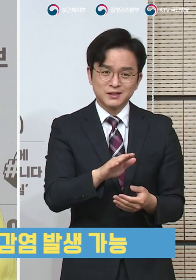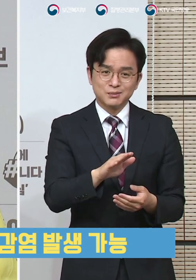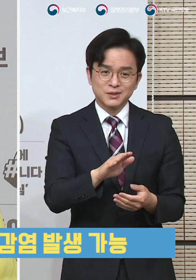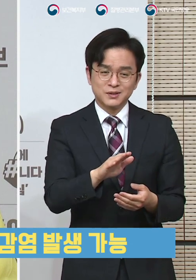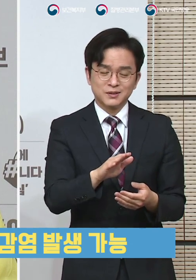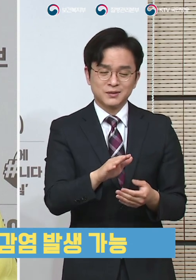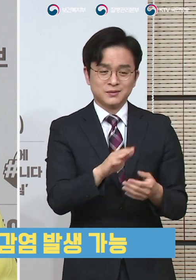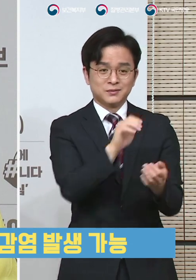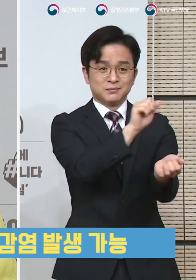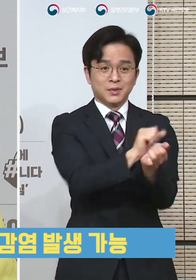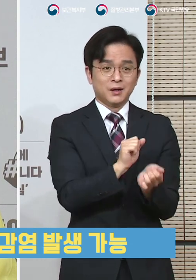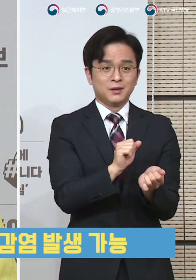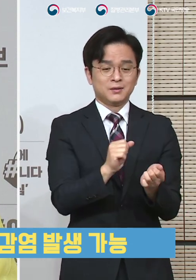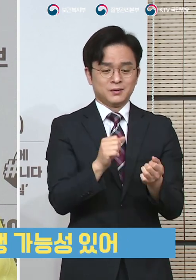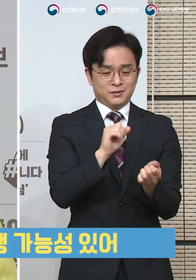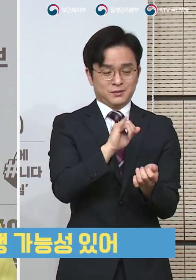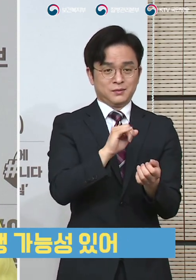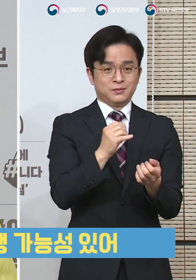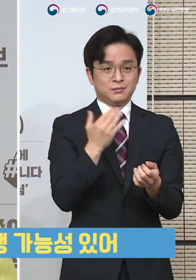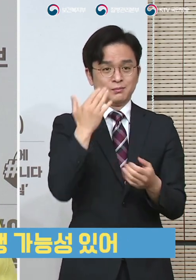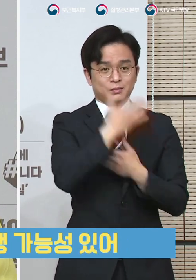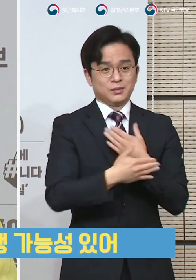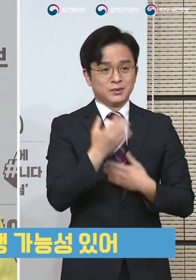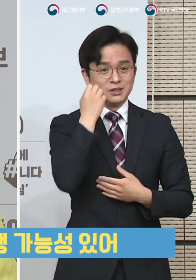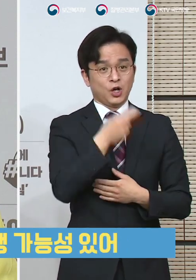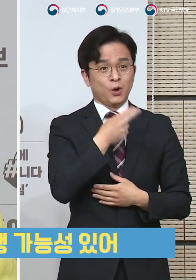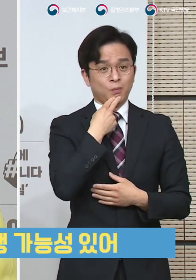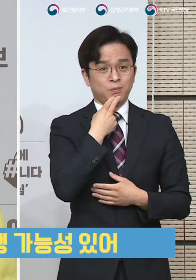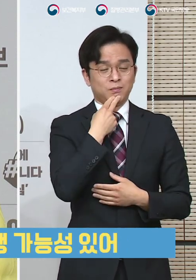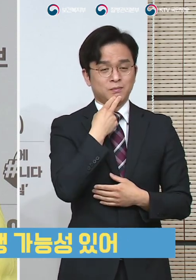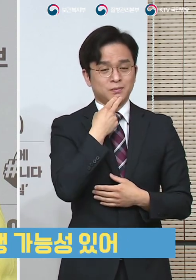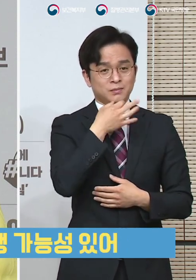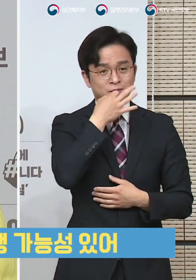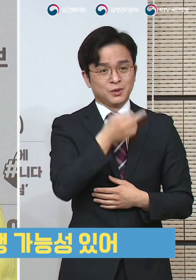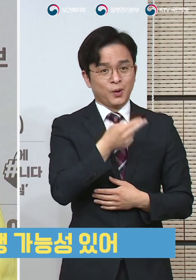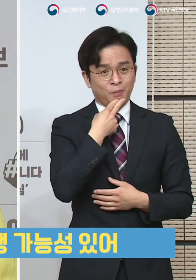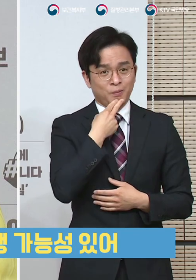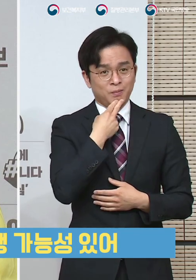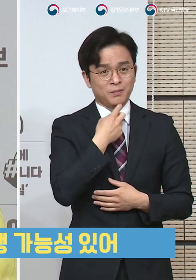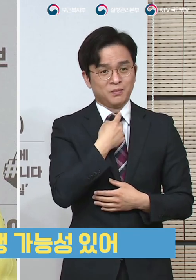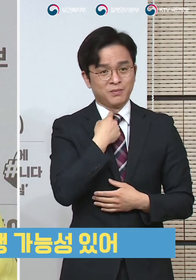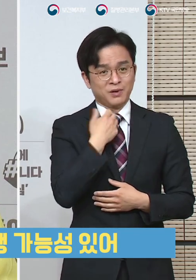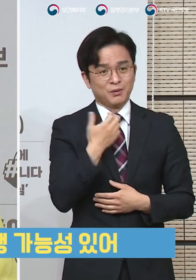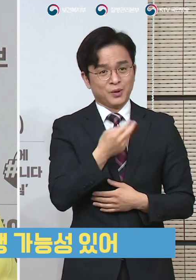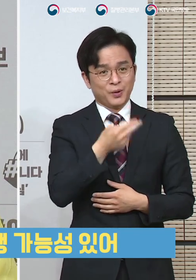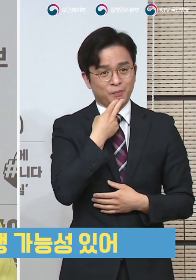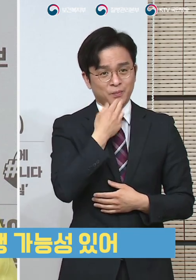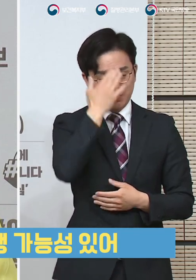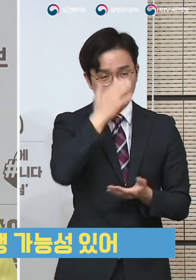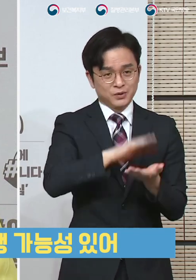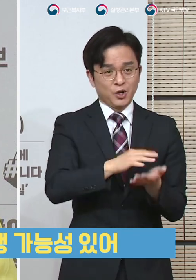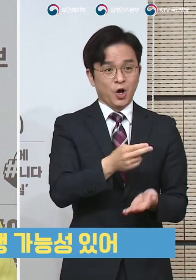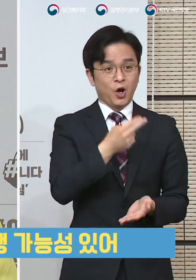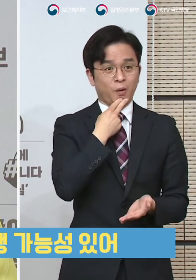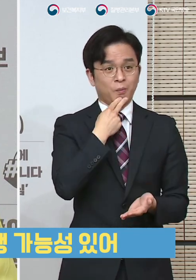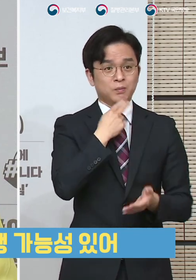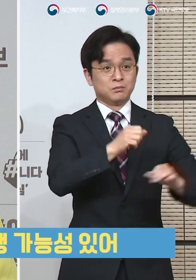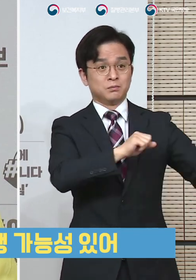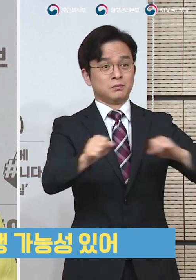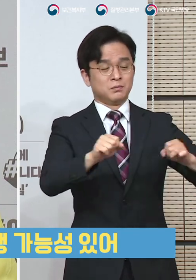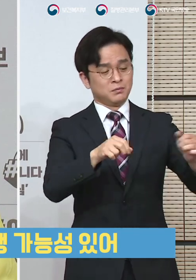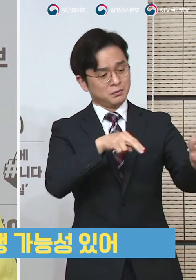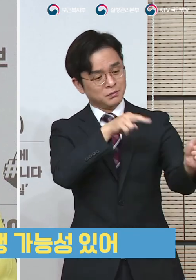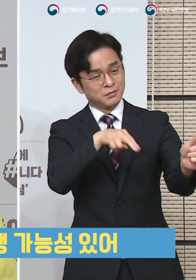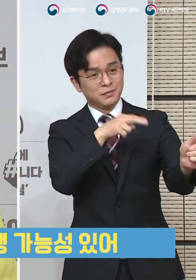상태에서 감염이 발생이 되면 그러한 기존의 감시체계, 촘촘한 감시체계에서도 거물망을 벗어날 수 있는, 빠져나갈 수